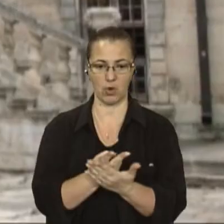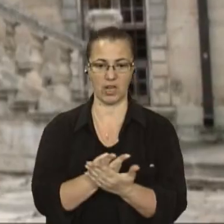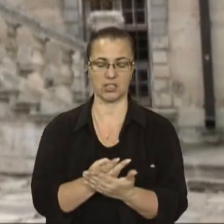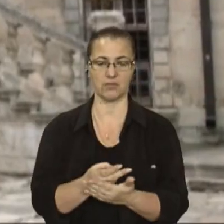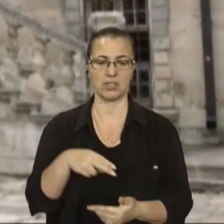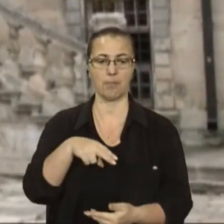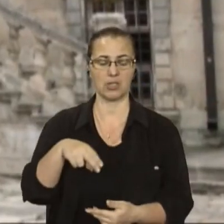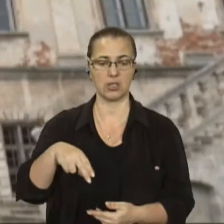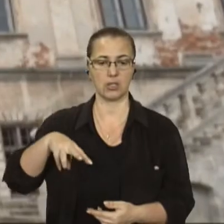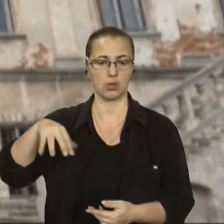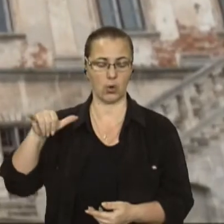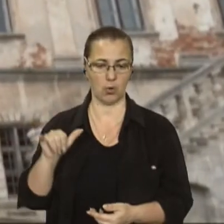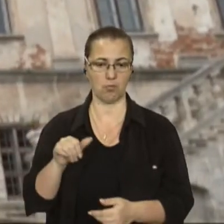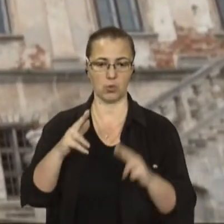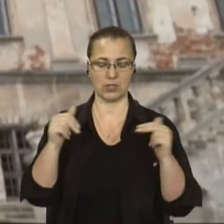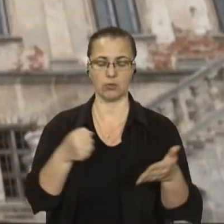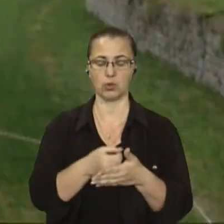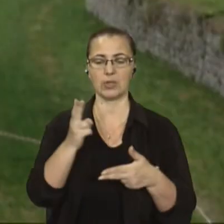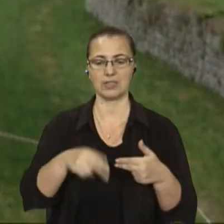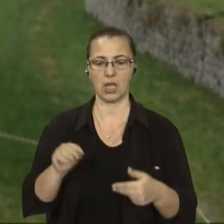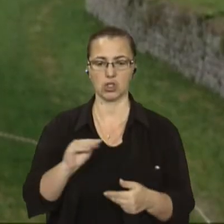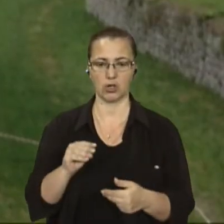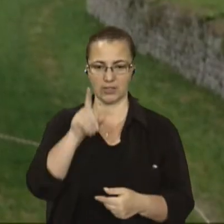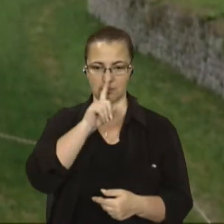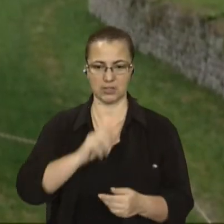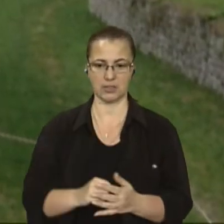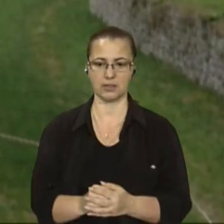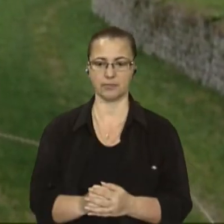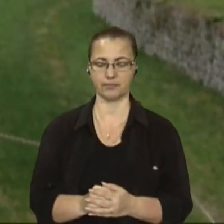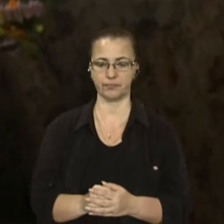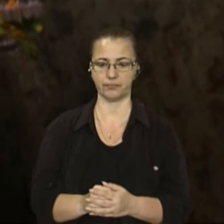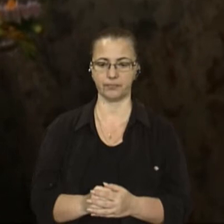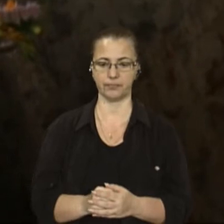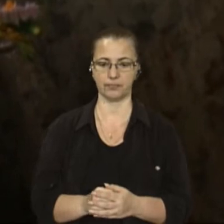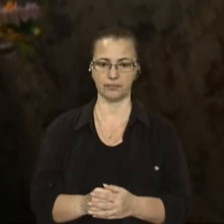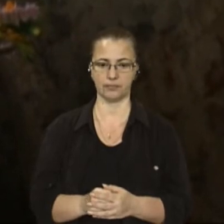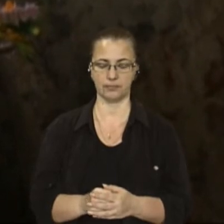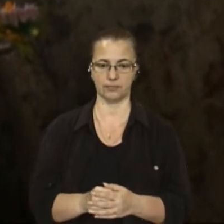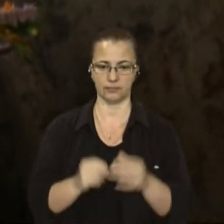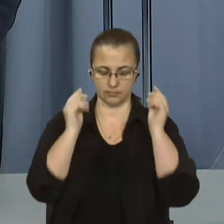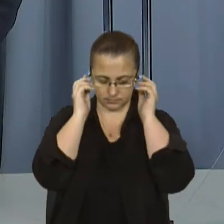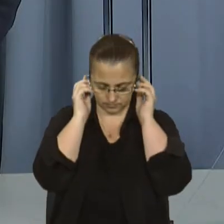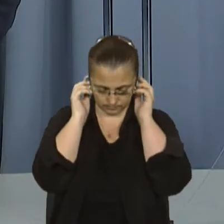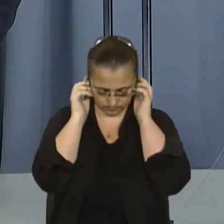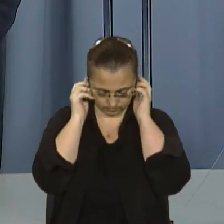Підгорецькому замку до кінця жовтня. Оксана Цихоляс, Володимир Стадник, новини на Суспільному. Львівщина.